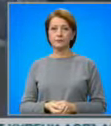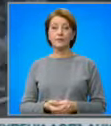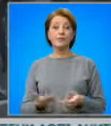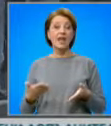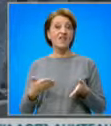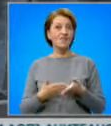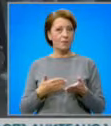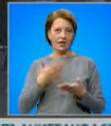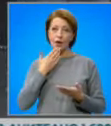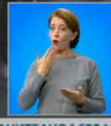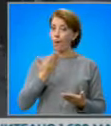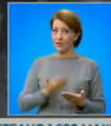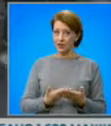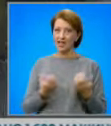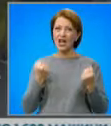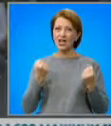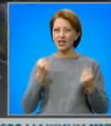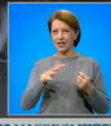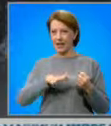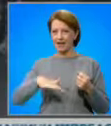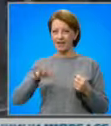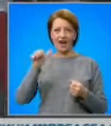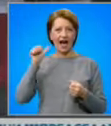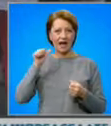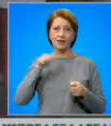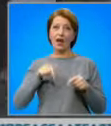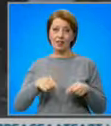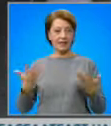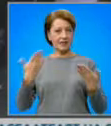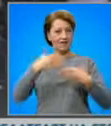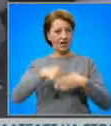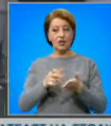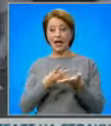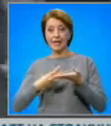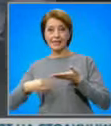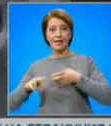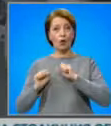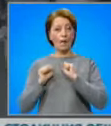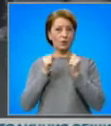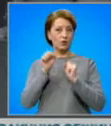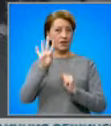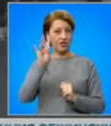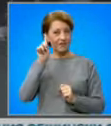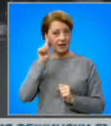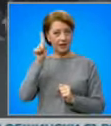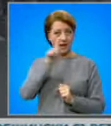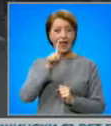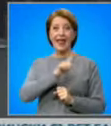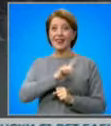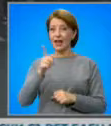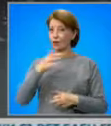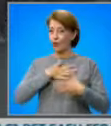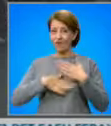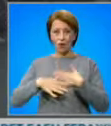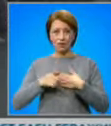Въпреки обещанията, жителите на Айтос и тази вечер излязоха на протест за четвъртия пореден ден. Недоволството тук няма да стихне,